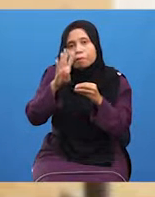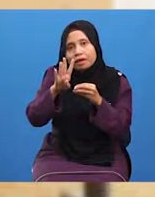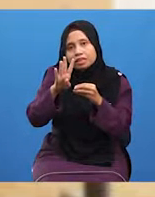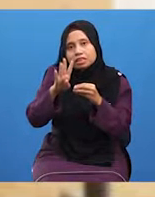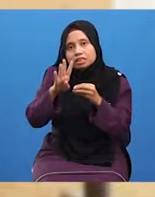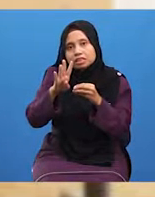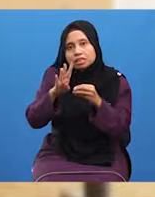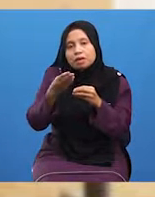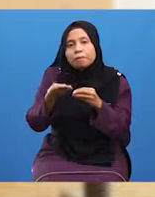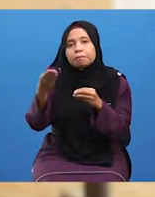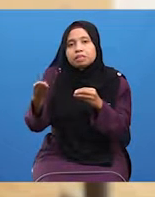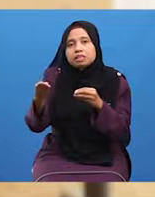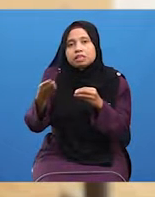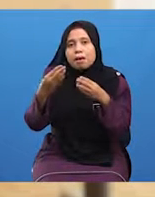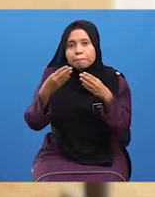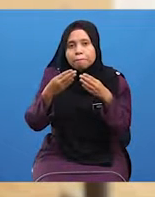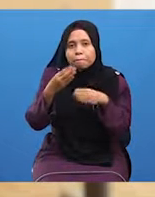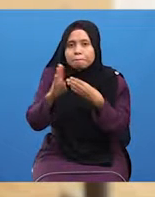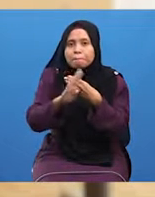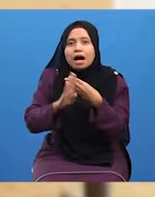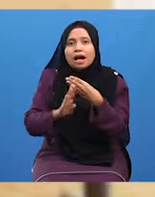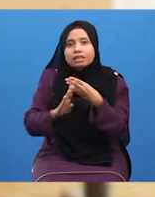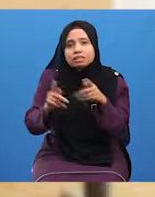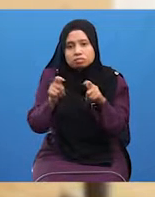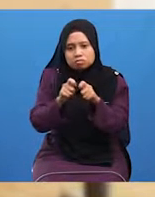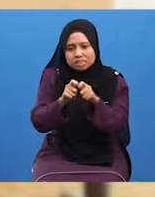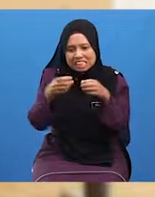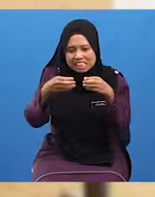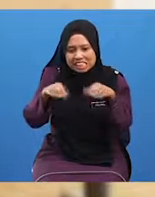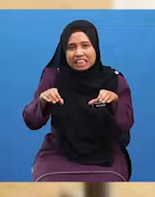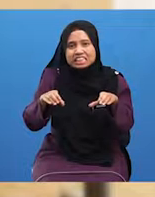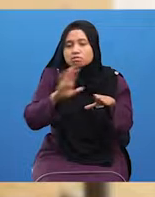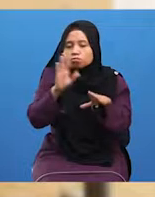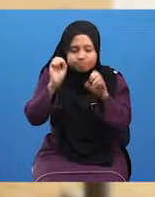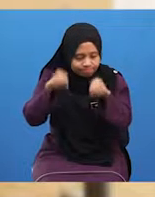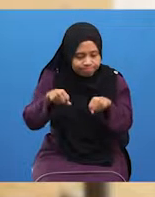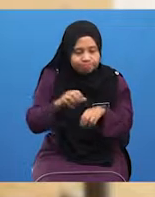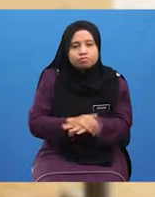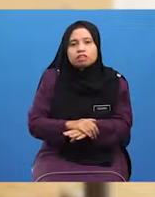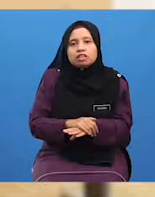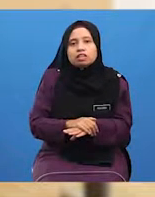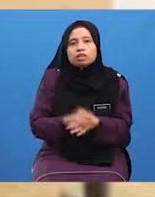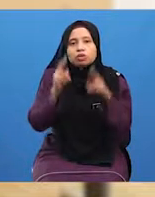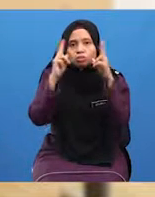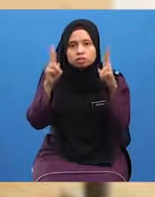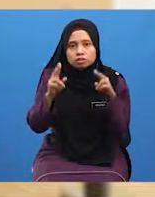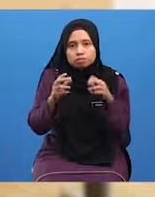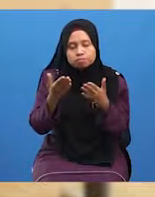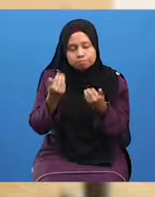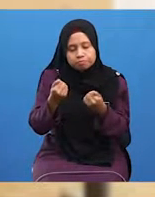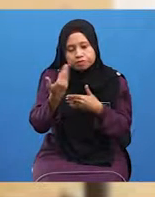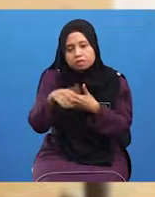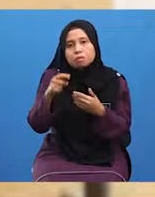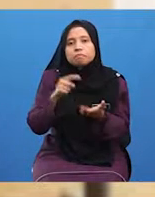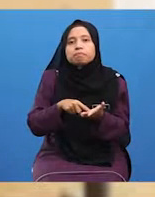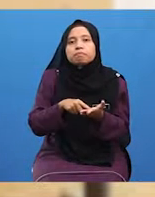Benda Merbahaya Dan tajam Seperti kaca Usazah harap Selepas